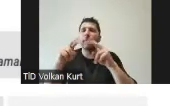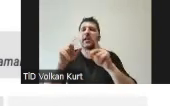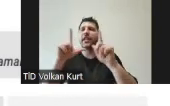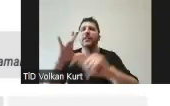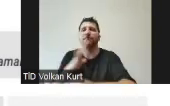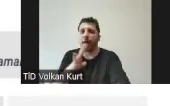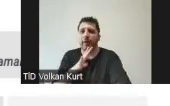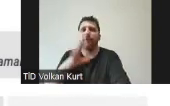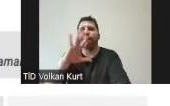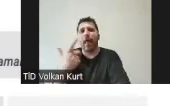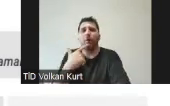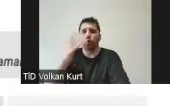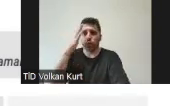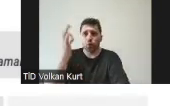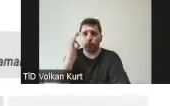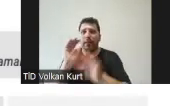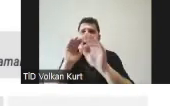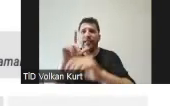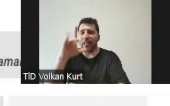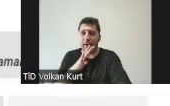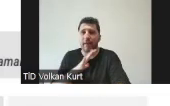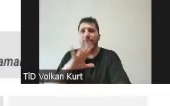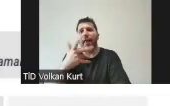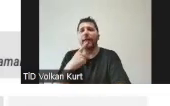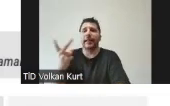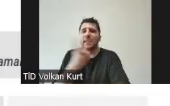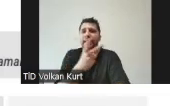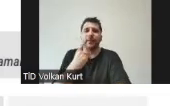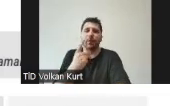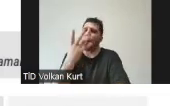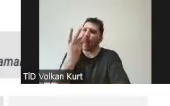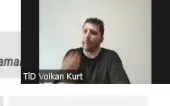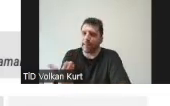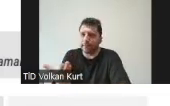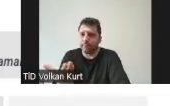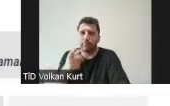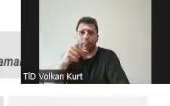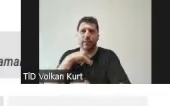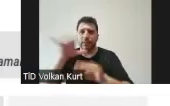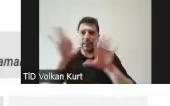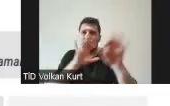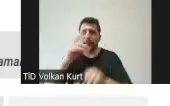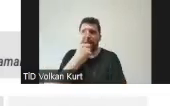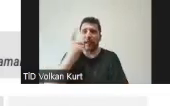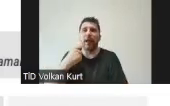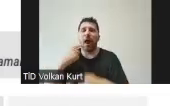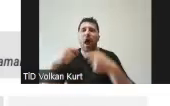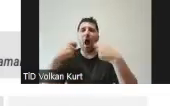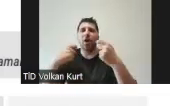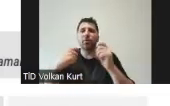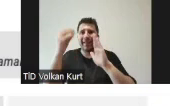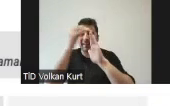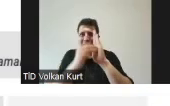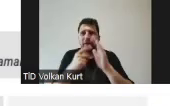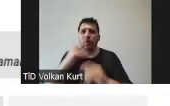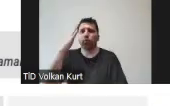var veya uzman desteğine ihtiyacınız var veya ikisine birden de olabilir? Seçtiğiniz her bir harcama kaleminin ve uzman